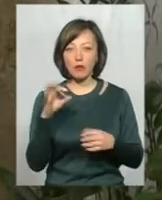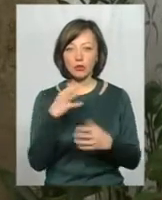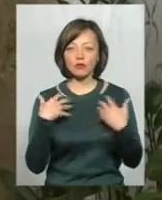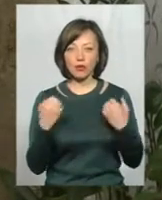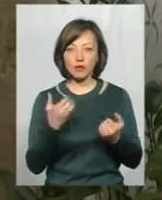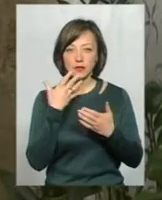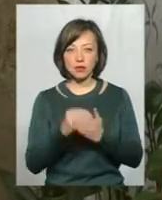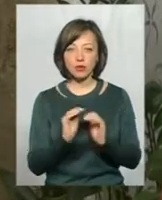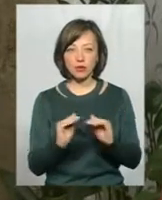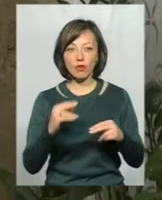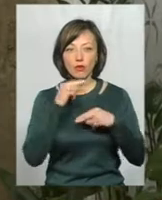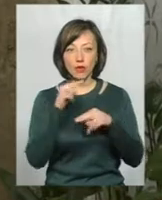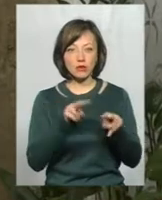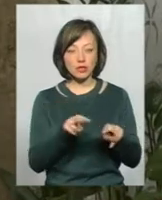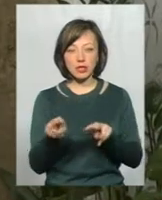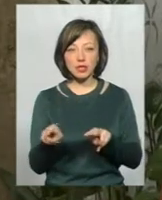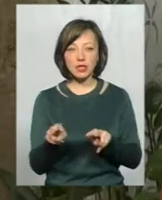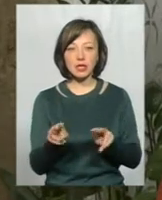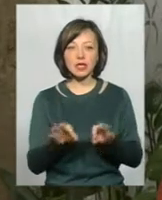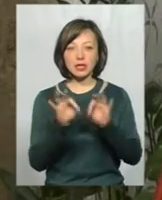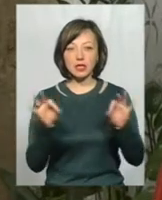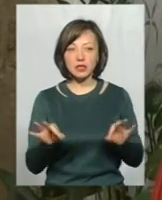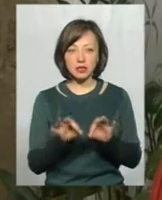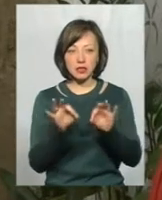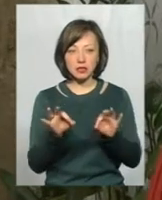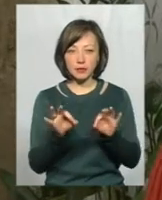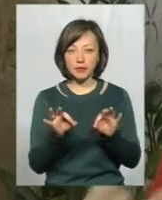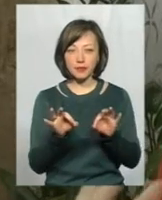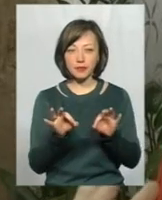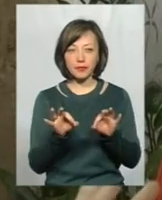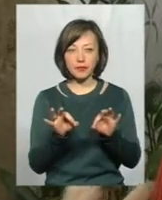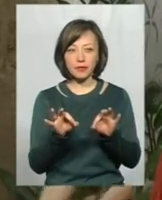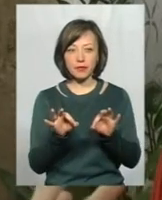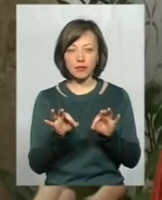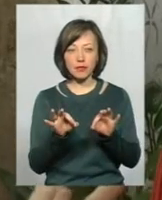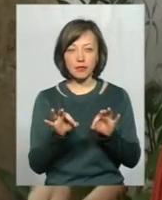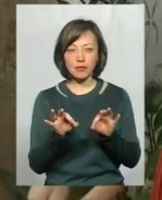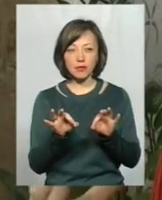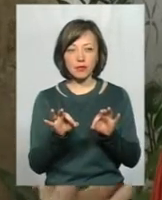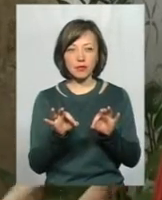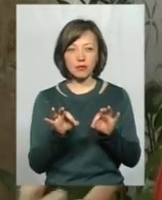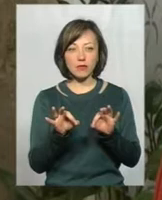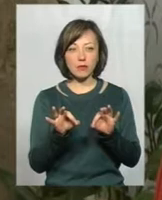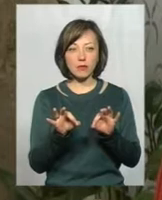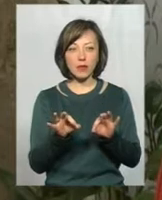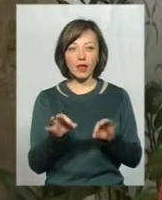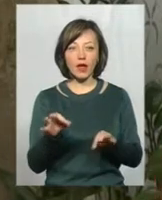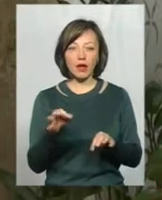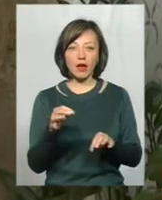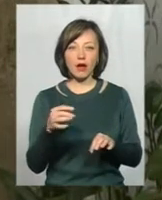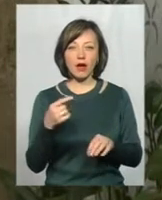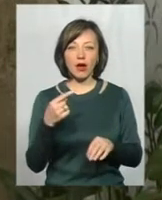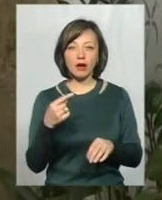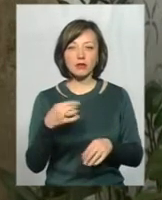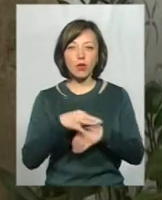своїх дітей, дуже уважно за ними стежу. Тому ніяких, жодних, якихось таких докорів сонління я не